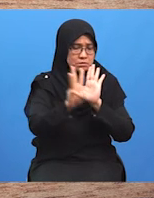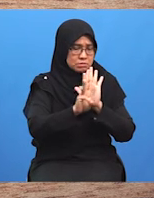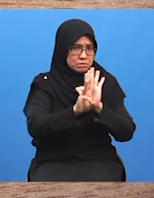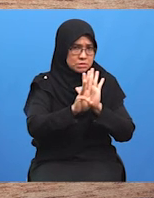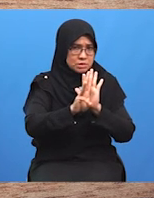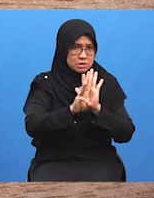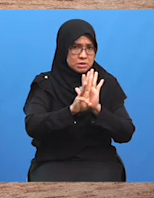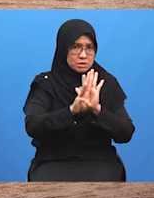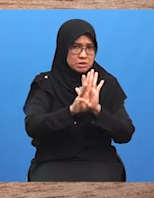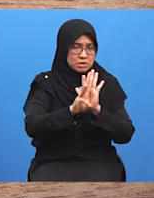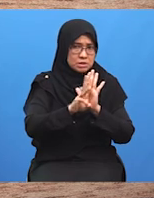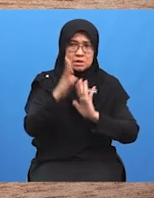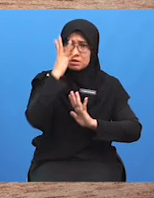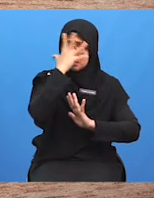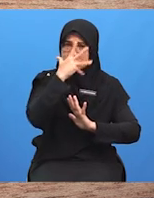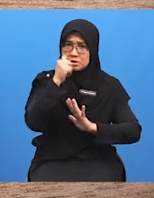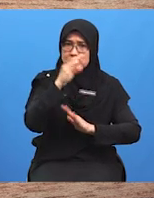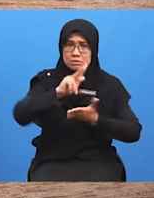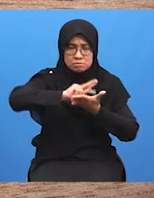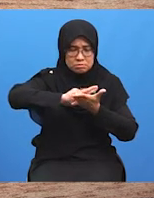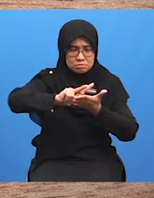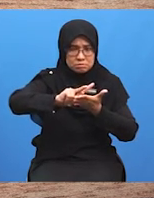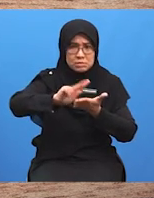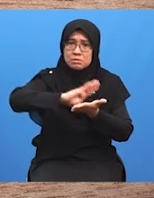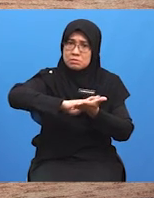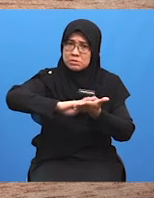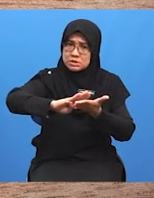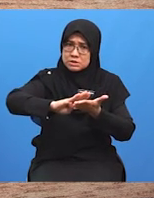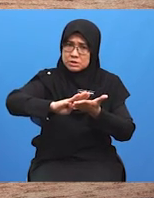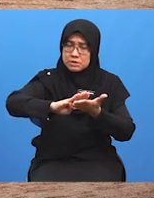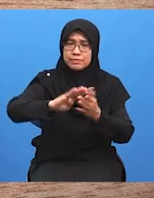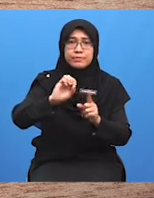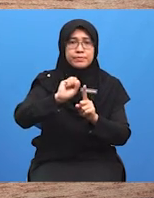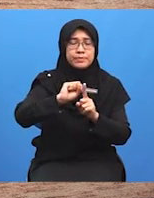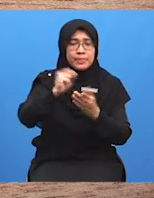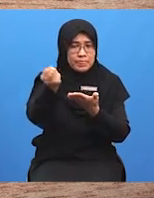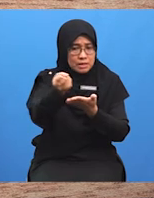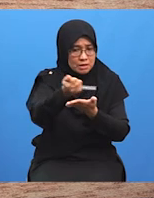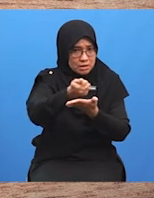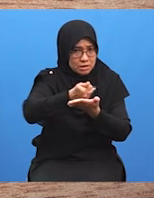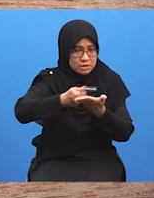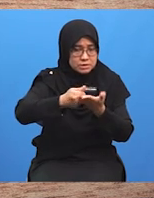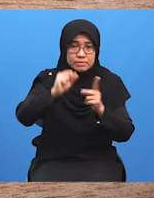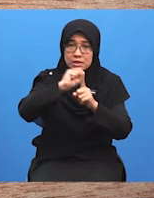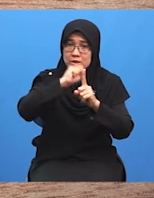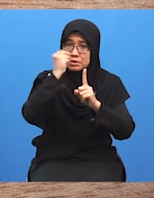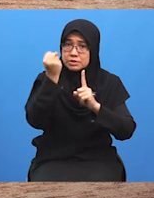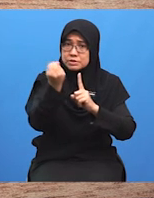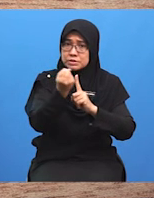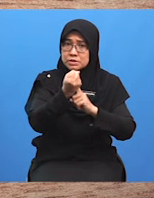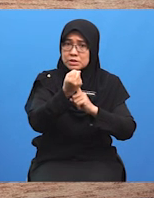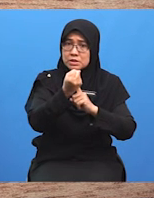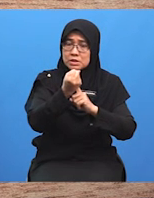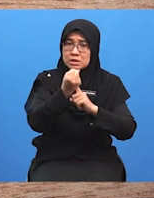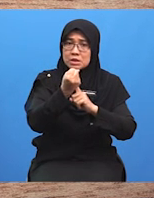menarik, kemas dan bersih Akhir sekali, elemen sosial Aspek ini menggambarkan unit